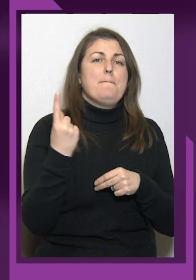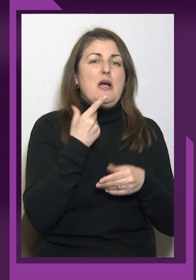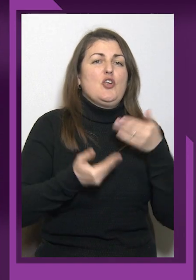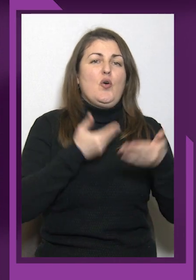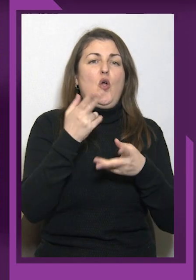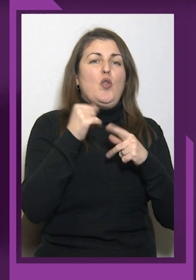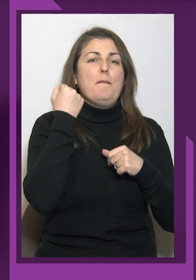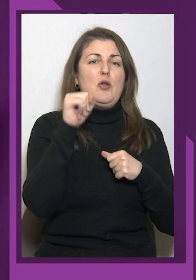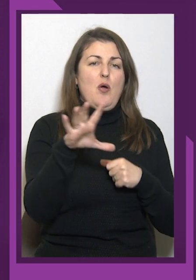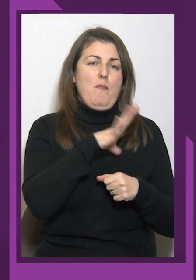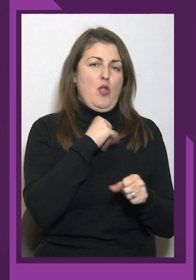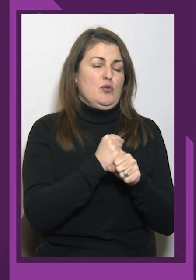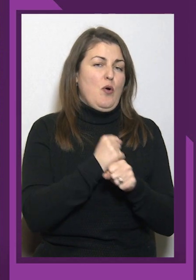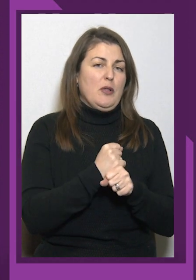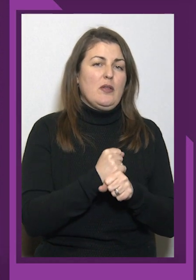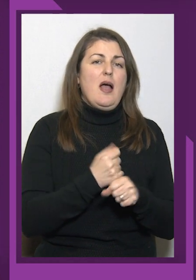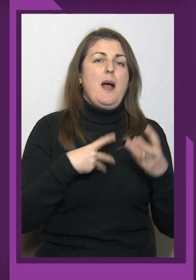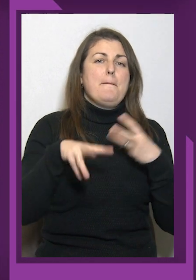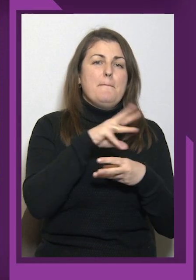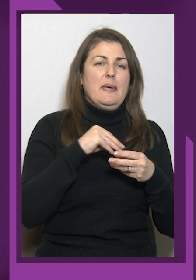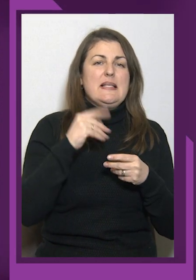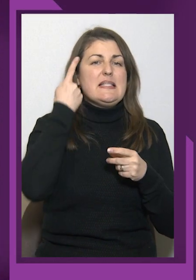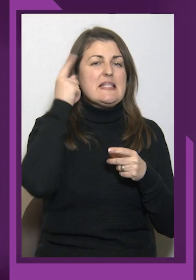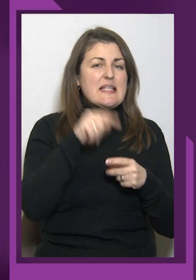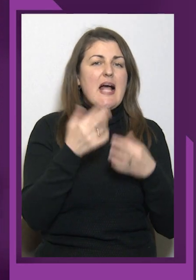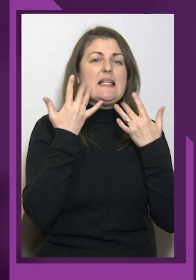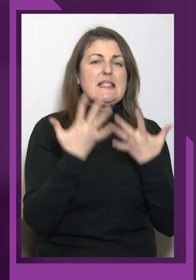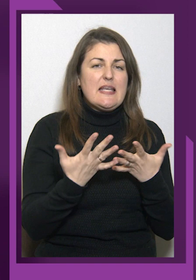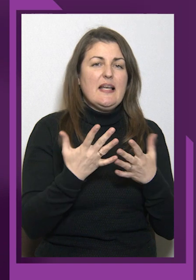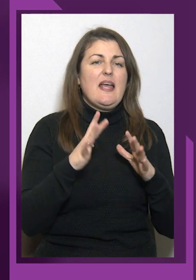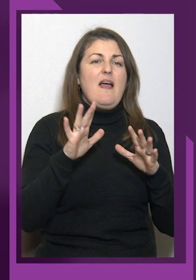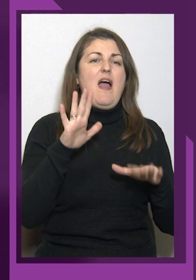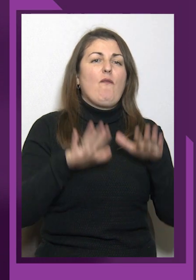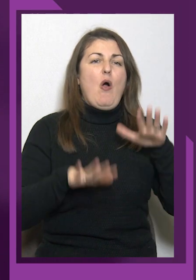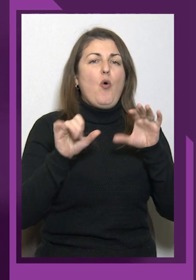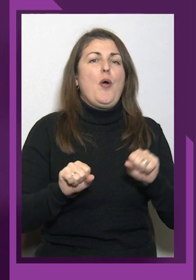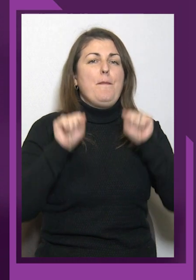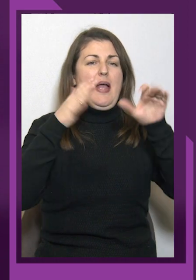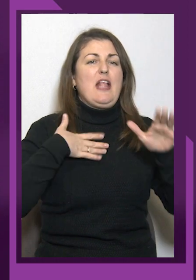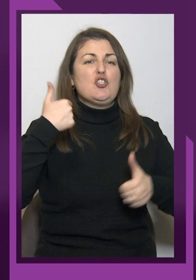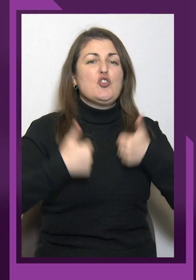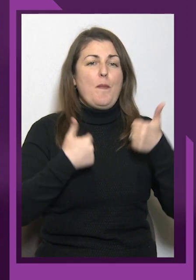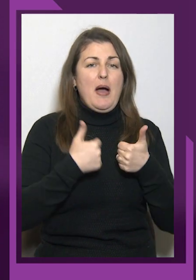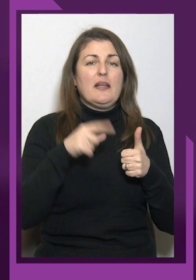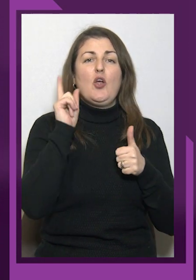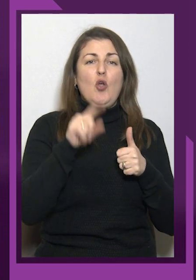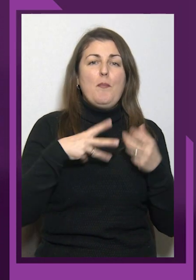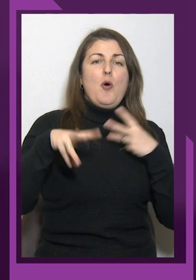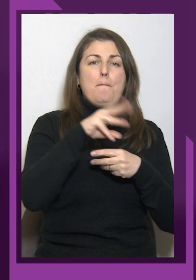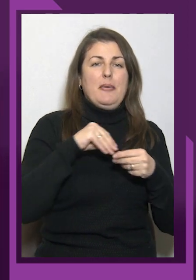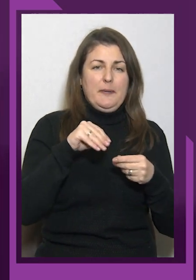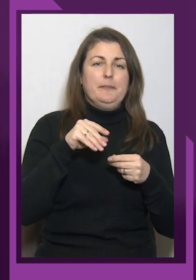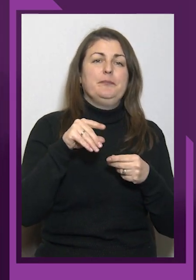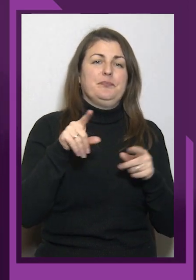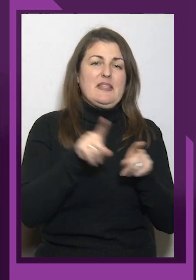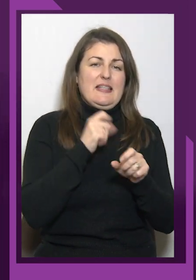піднямають, в яку вагу піднямають наші суперники. Тому ми підійшли так, щоб їх загнати на велику